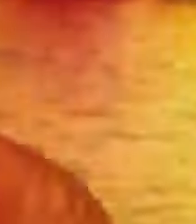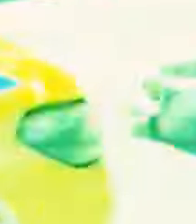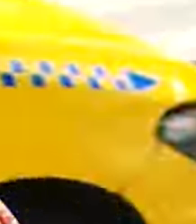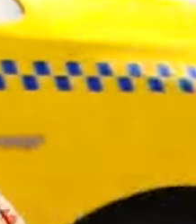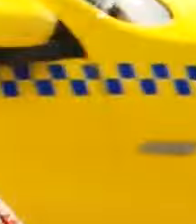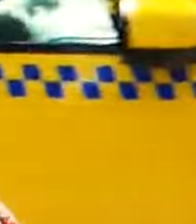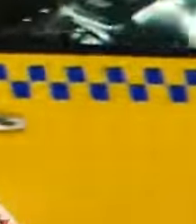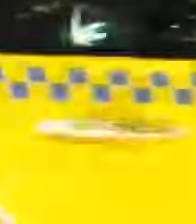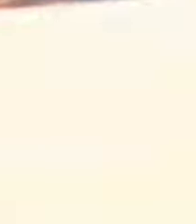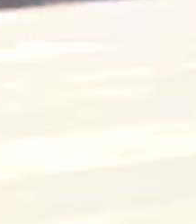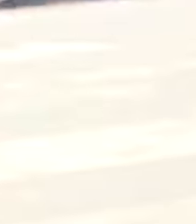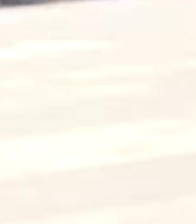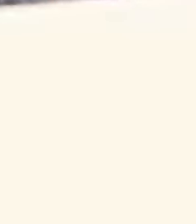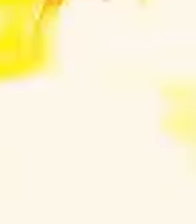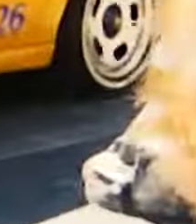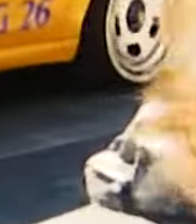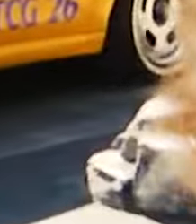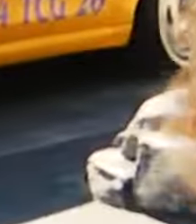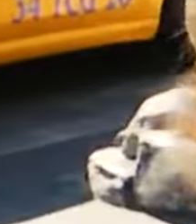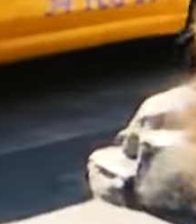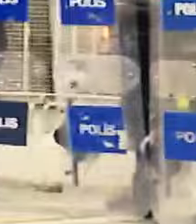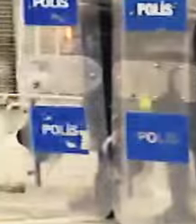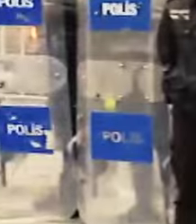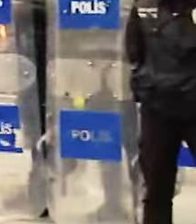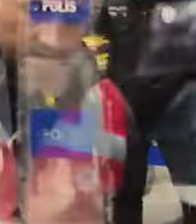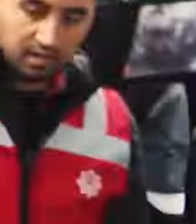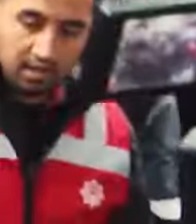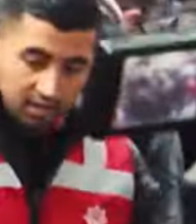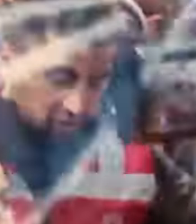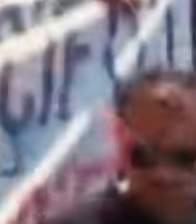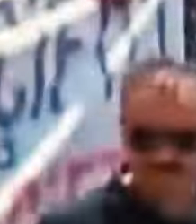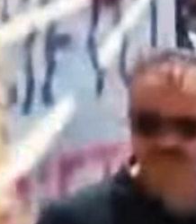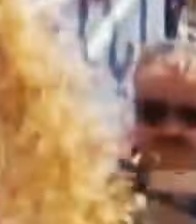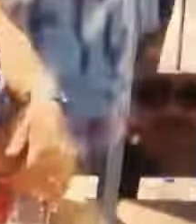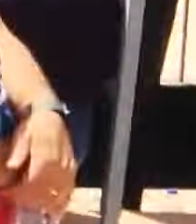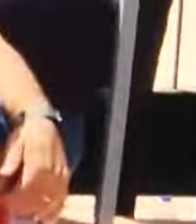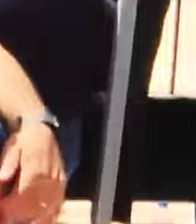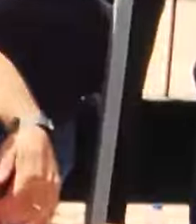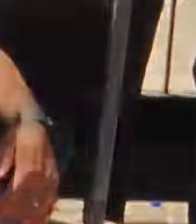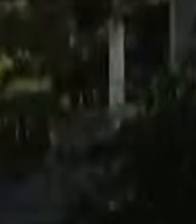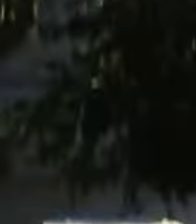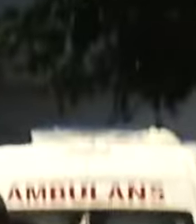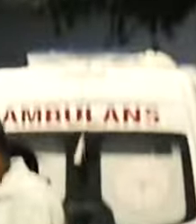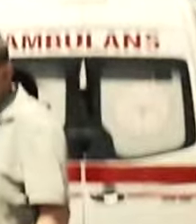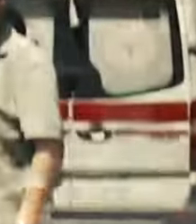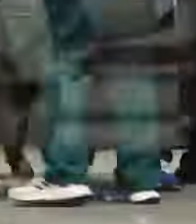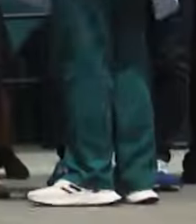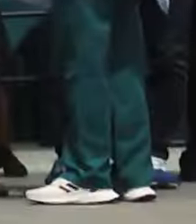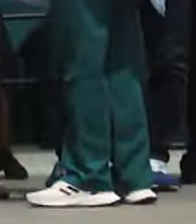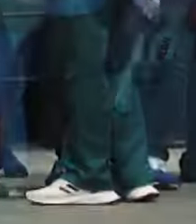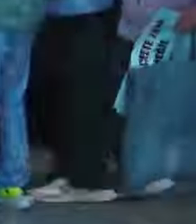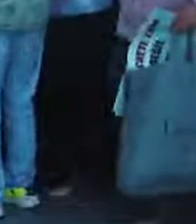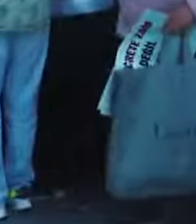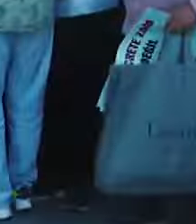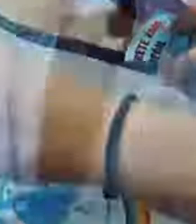sesimdir Nav Haber benim gerçekçim Ondan vazgeçmem Nav Haber yeni sezonda da bildiğiniz gibi Yine ses olacak yine